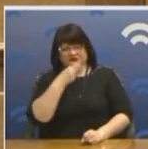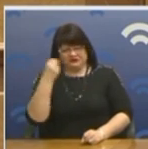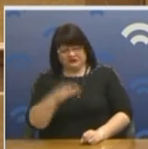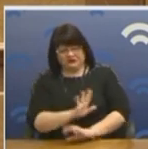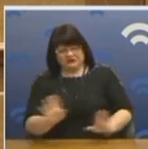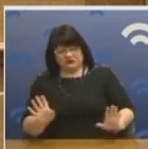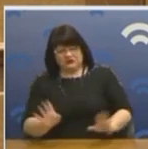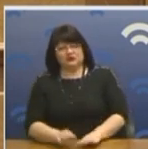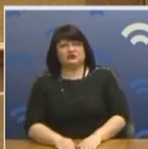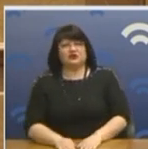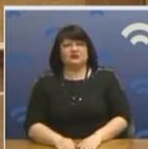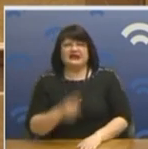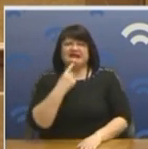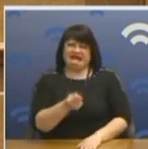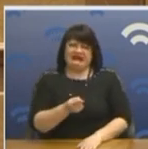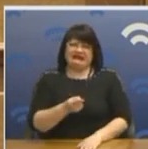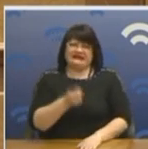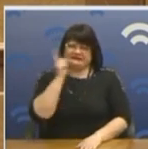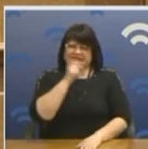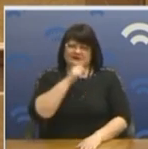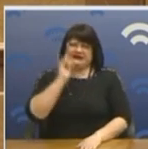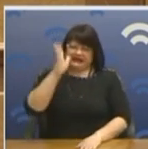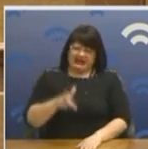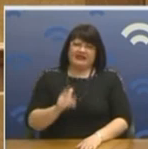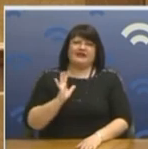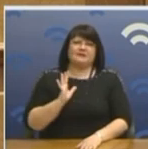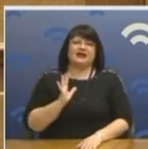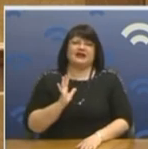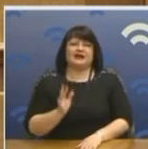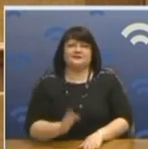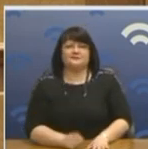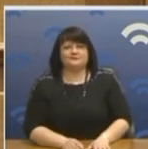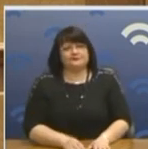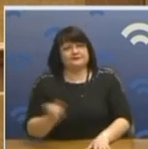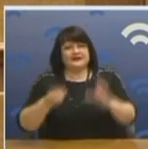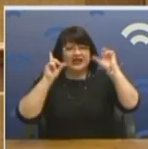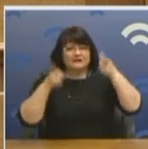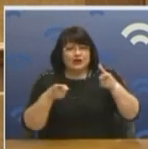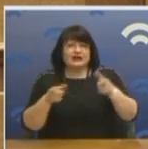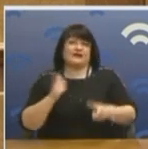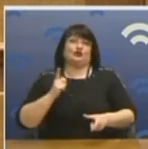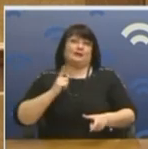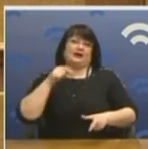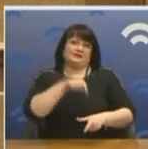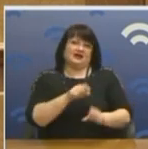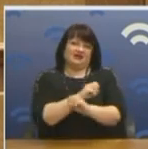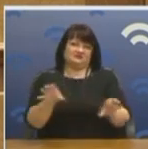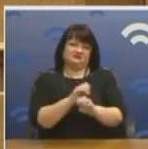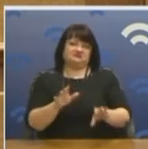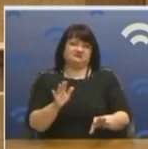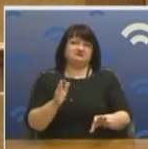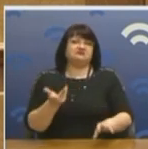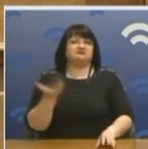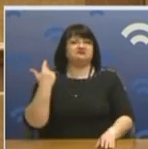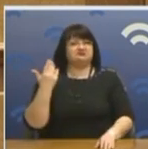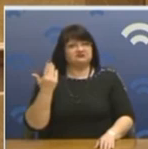Για να μπορούν τα κανάλια να αναλένε ψέματα καθημερινά. Τόση ως έλεγχος των μέσων ενημερώσεων από τη Νέα Δημοκρατία δεν περίμενα ποτέ. Άντε αυτοί κυβερνούσαν, είχαν ένα όπεν, είχαν